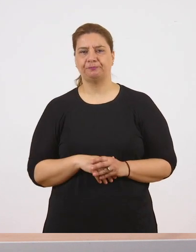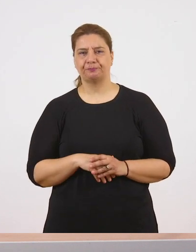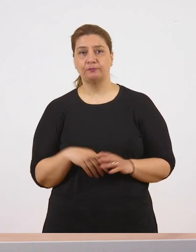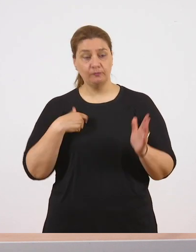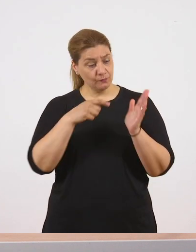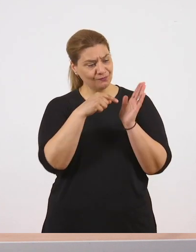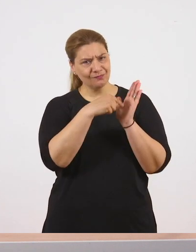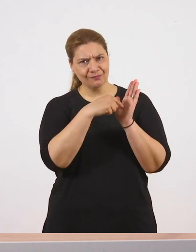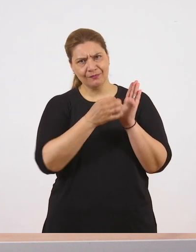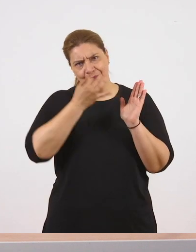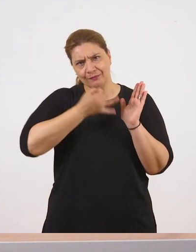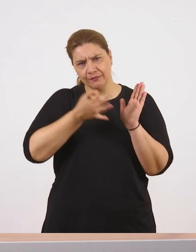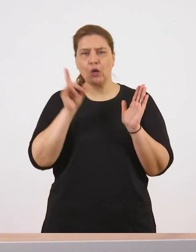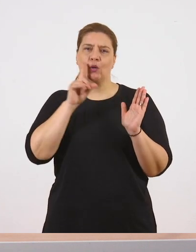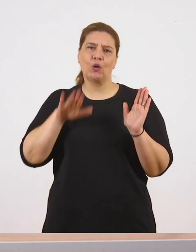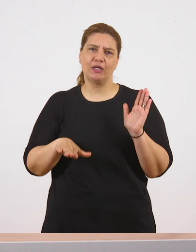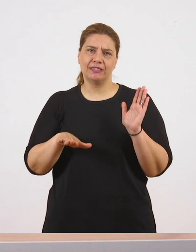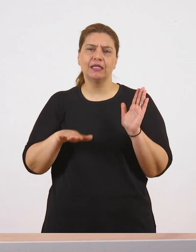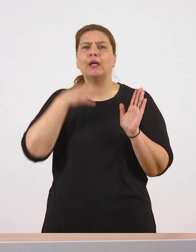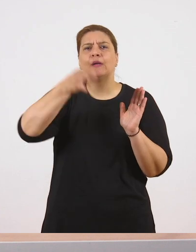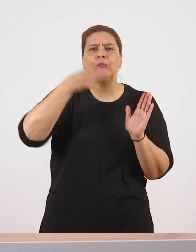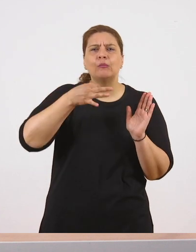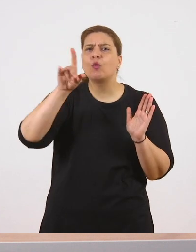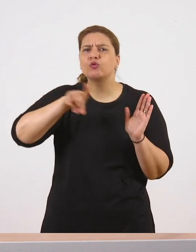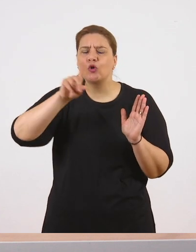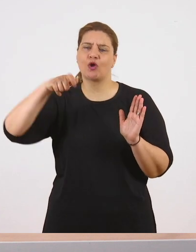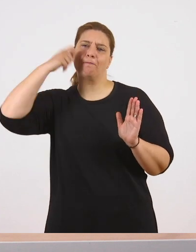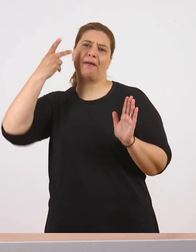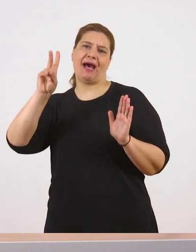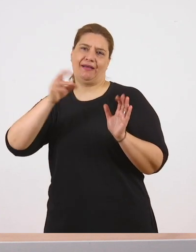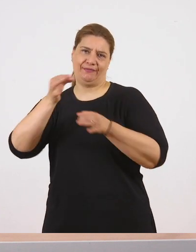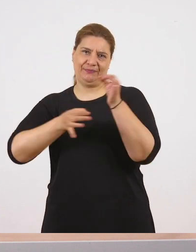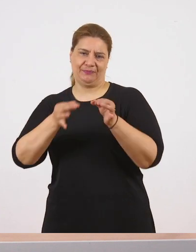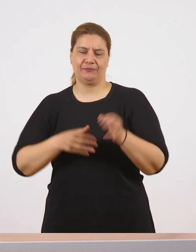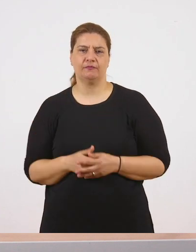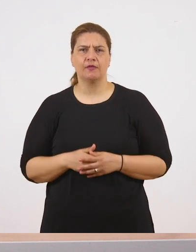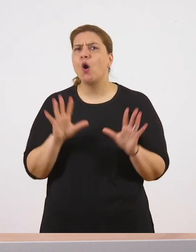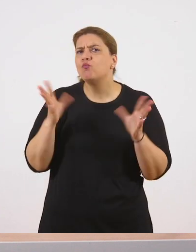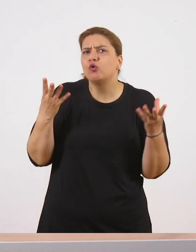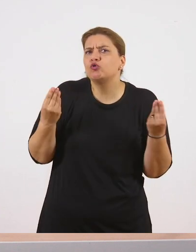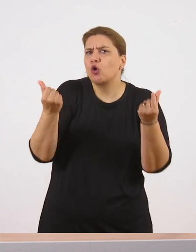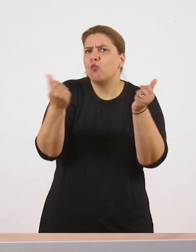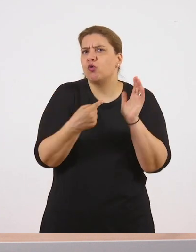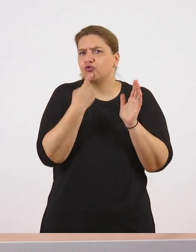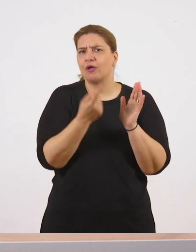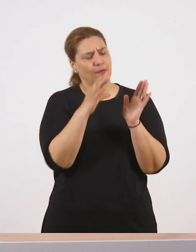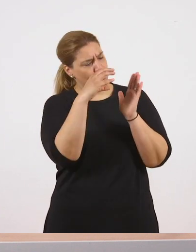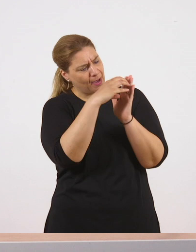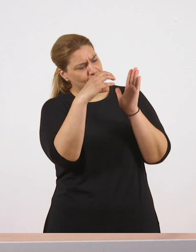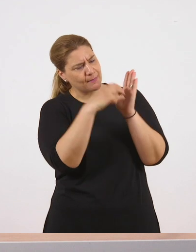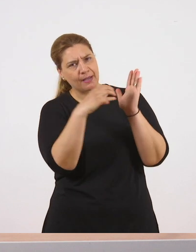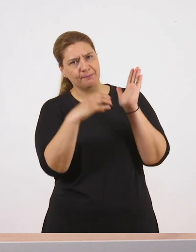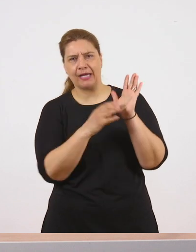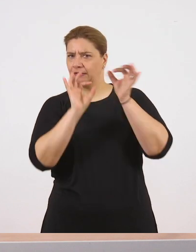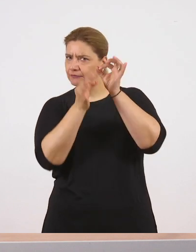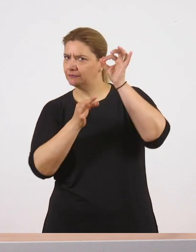και μας μιλά για τη μητέρα της. Πάμε λοιπόν τώρα να δούμε πώς το κάνει αυτό. Να το δούμε κομματάκι, κομματάκι, παράγραφο,